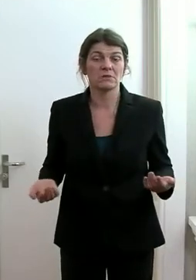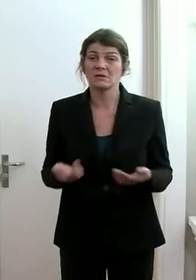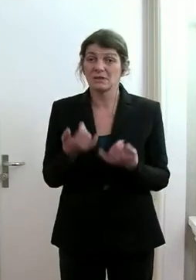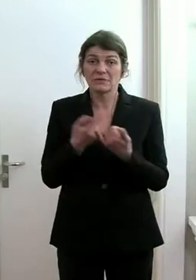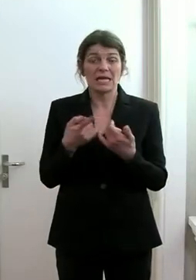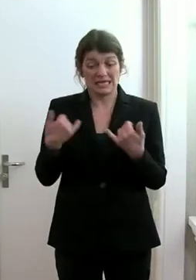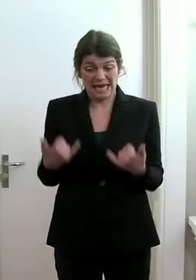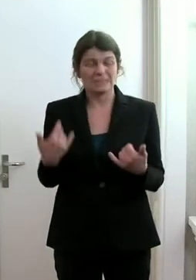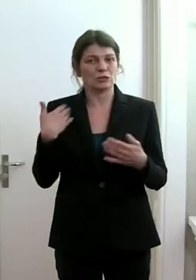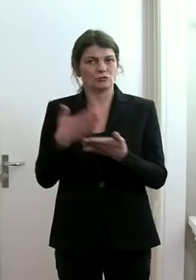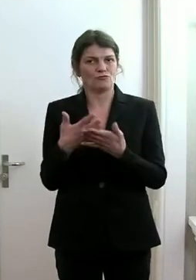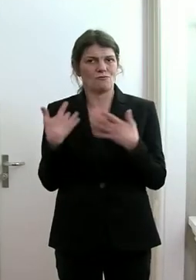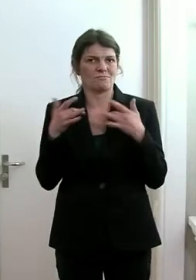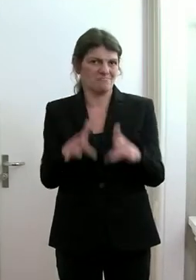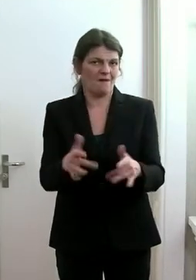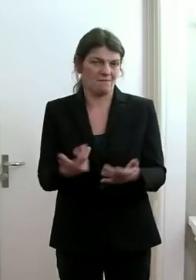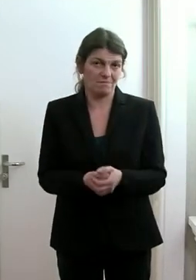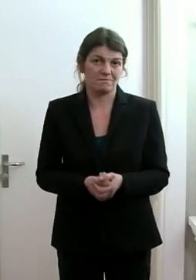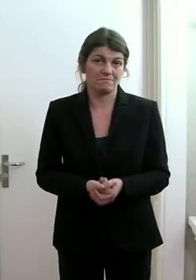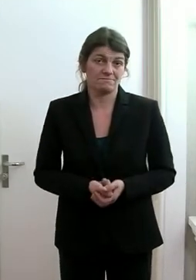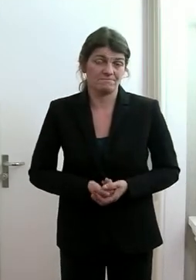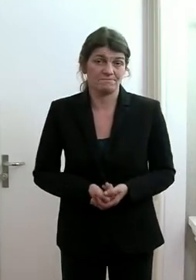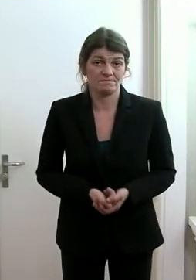sind, wie diejenigen, die wir schon ergriffen haben.